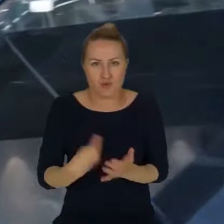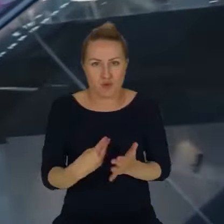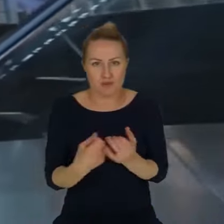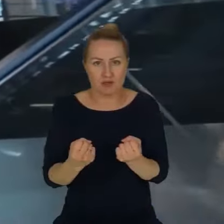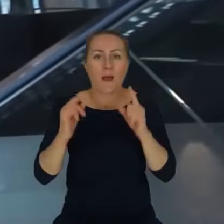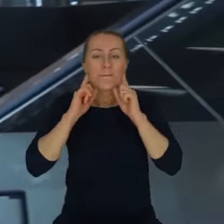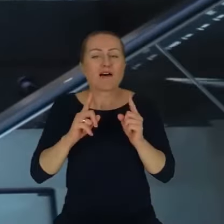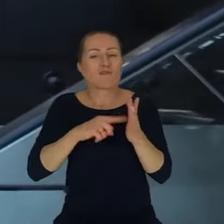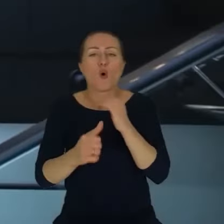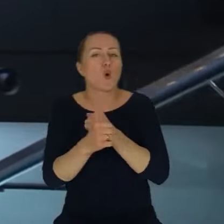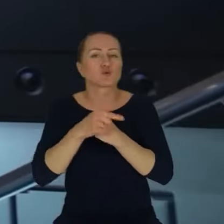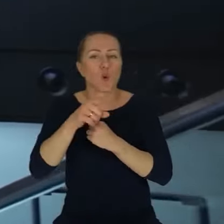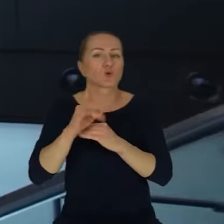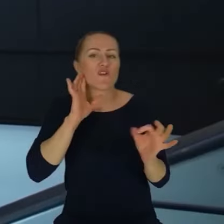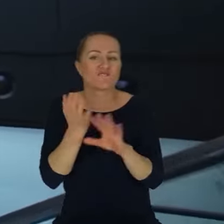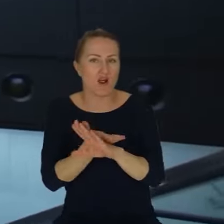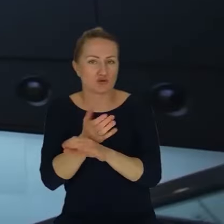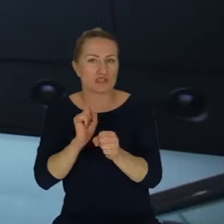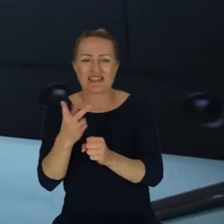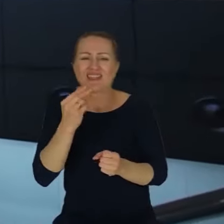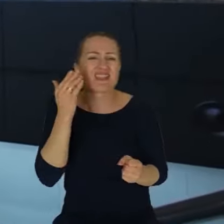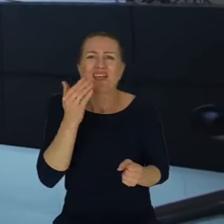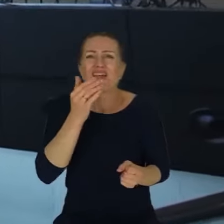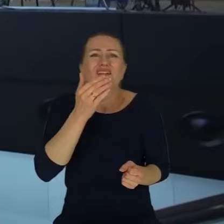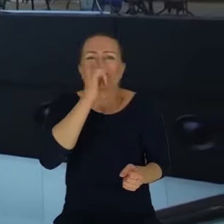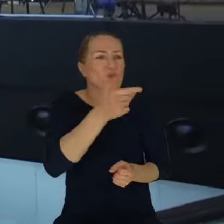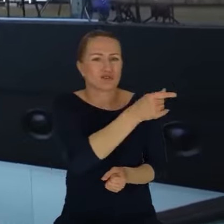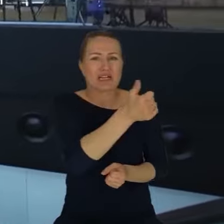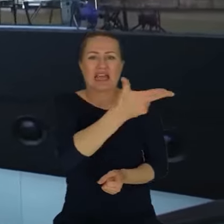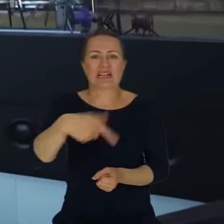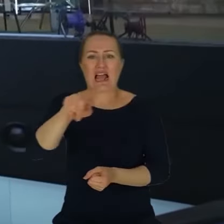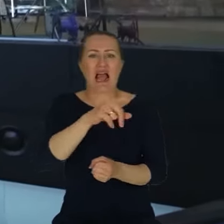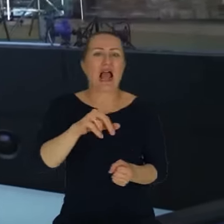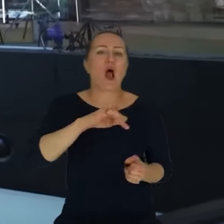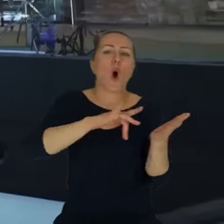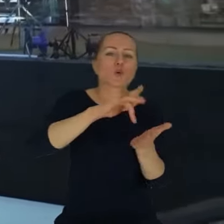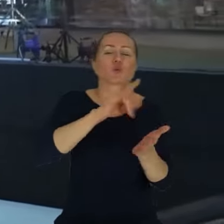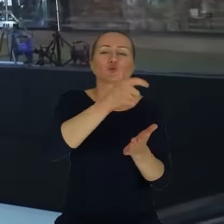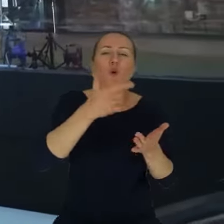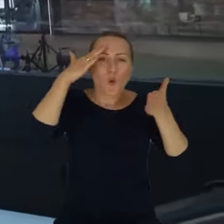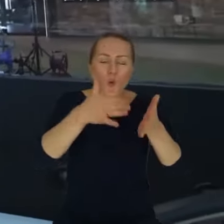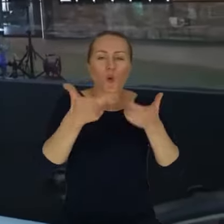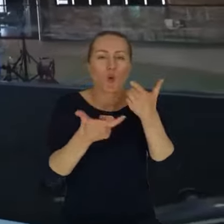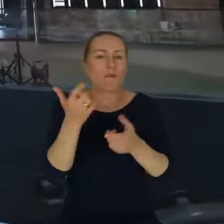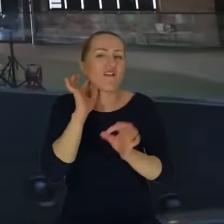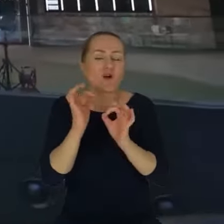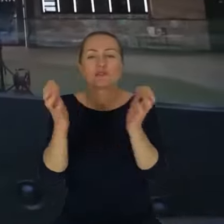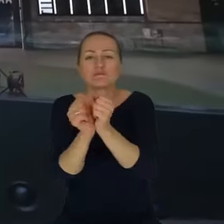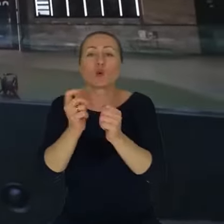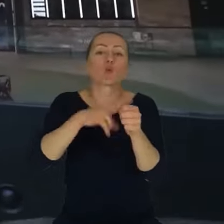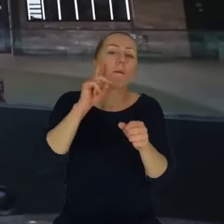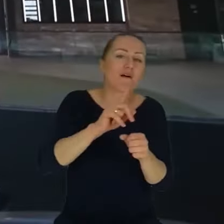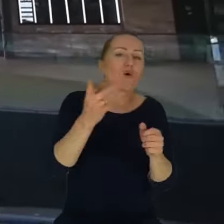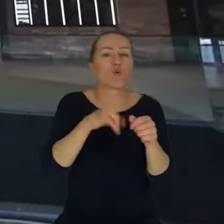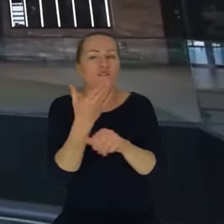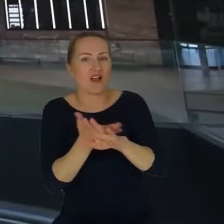że to nie może być kilka ośrodków zajmujących się dezinformacją, ale również instytucje duże państwa muszą wziąć za to odpowiedzialność. Mówimy o politycznych. Które dezinformują. Przepraszam, ale musiały.